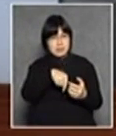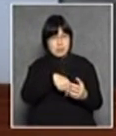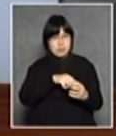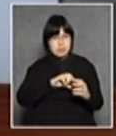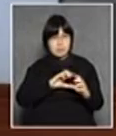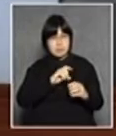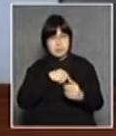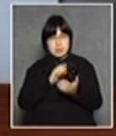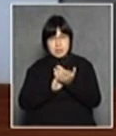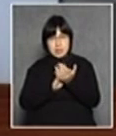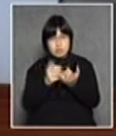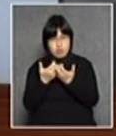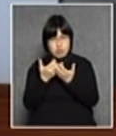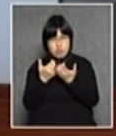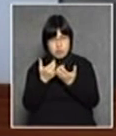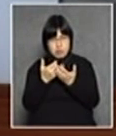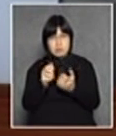歌頌數學而呢